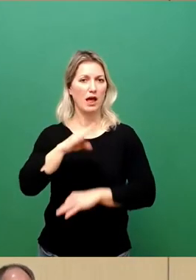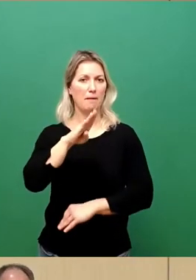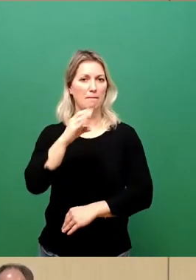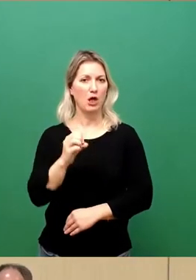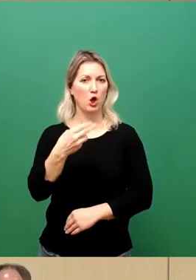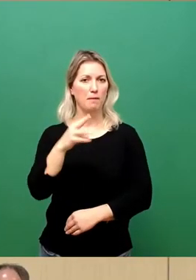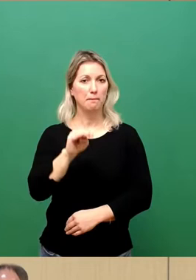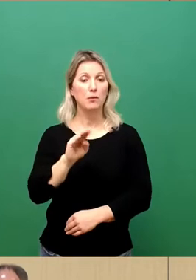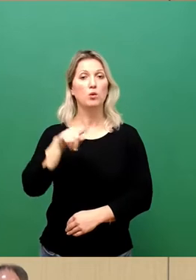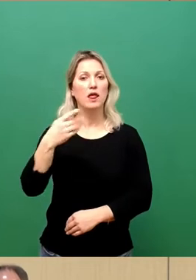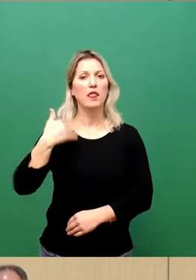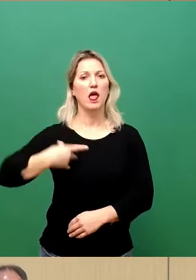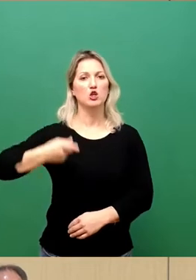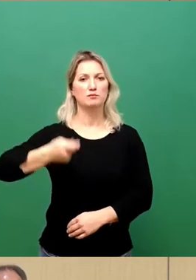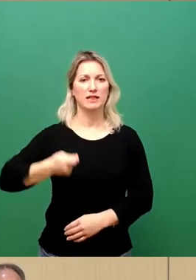Schmidke.